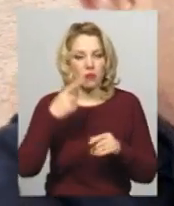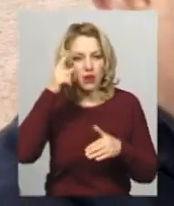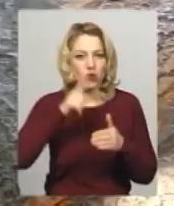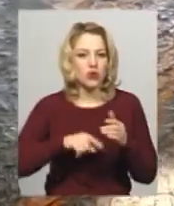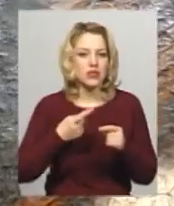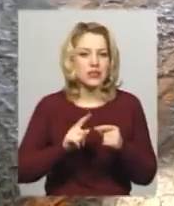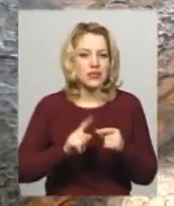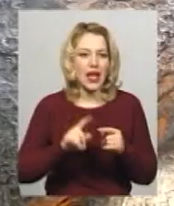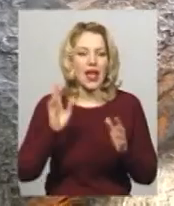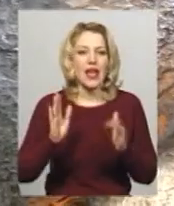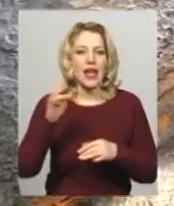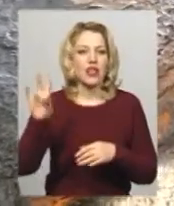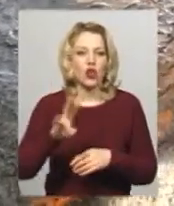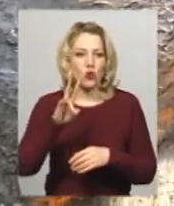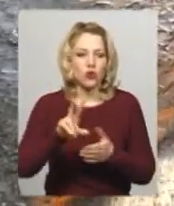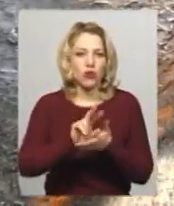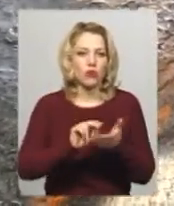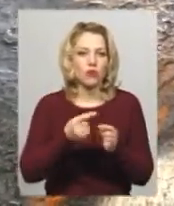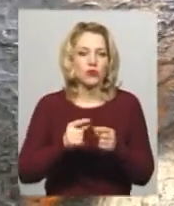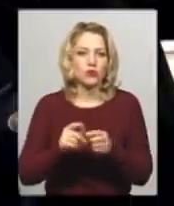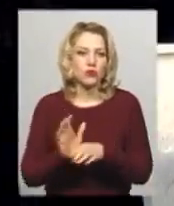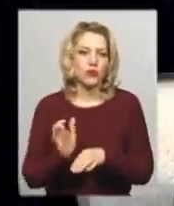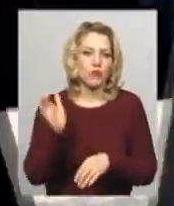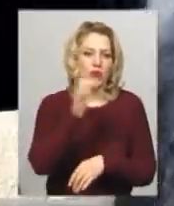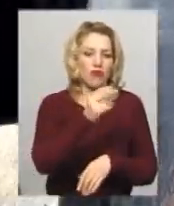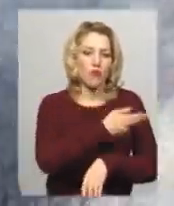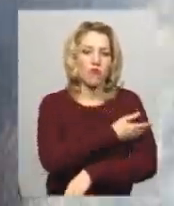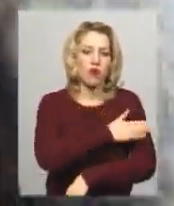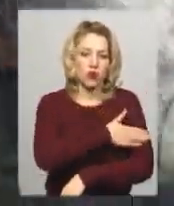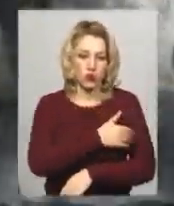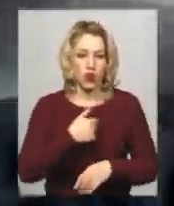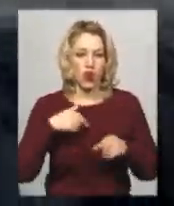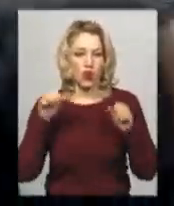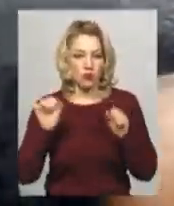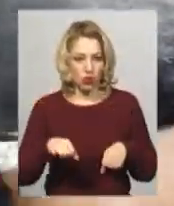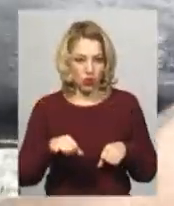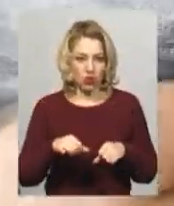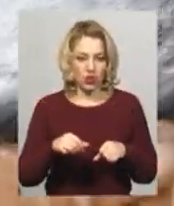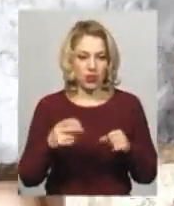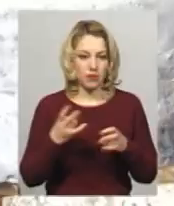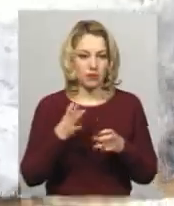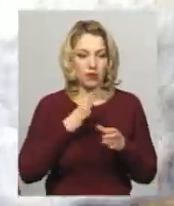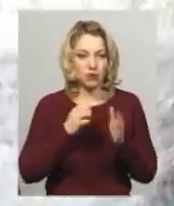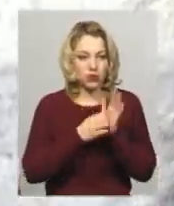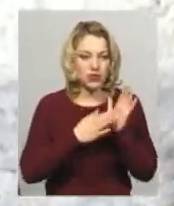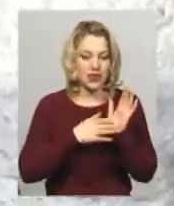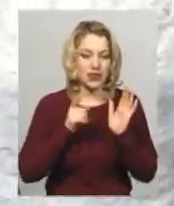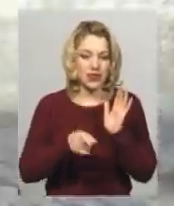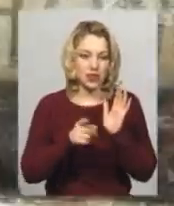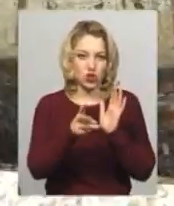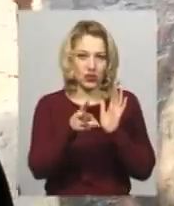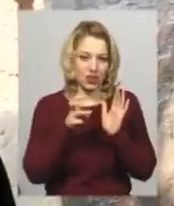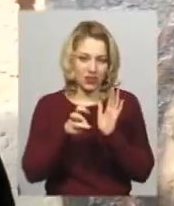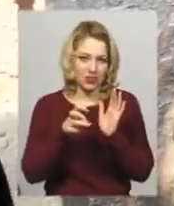копію якої в радянський час переправили до Польщі, щоб зберегти. Вони намагали розібрати рік, мав бути рік 1300,